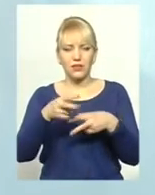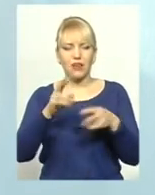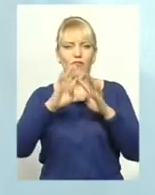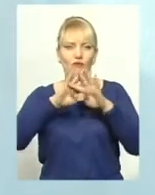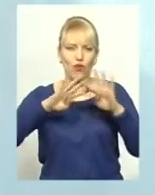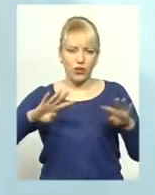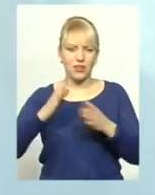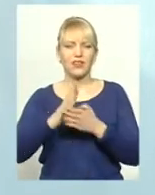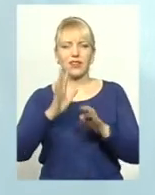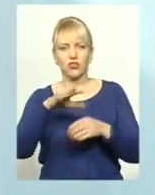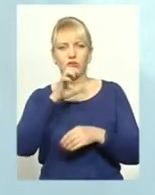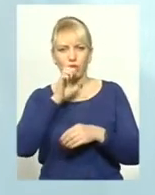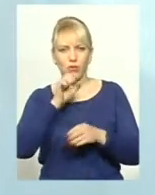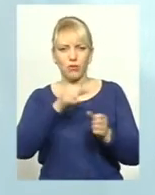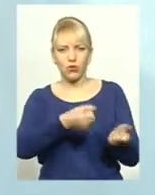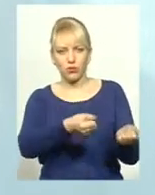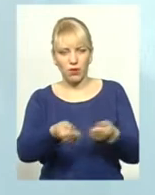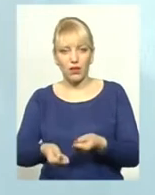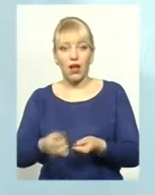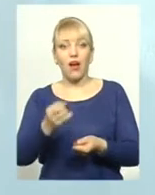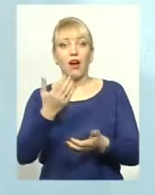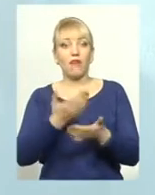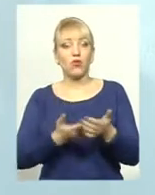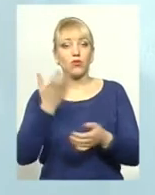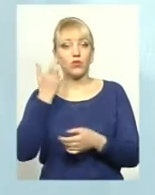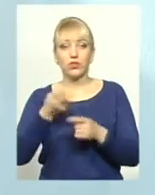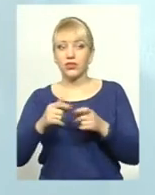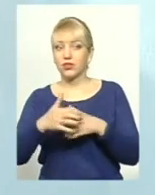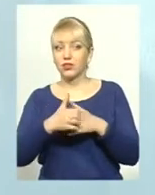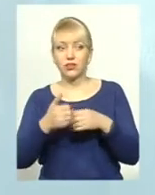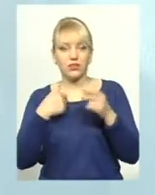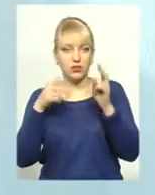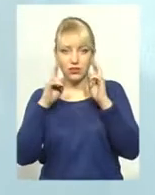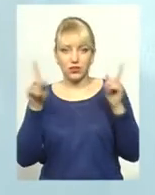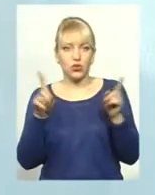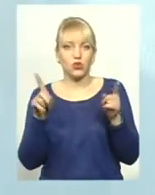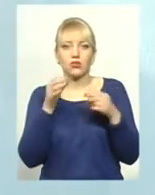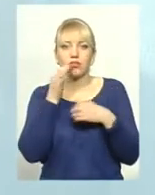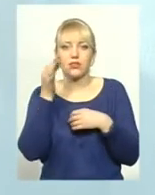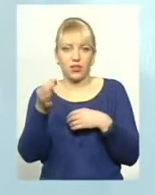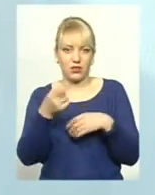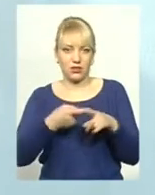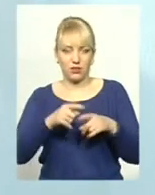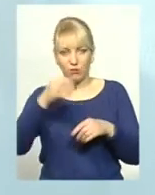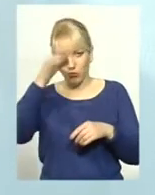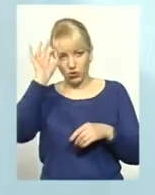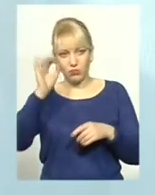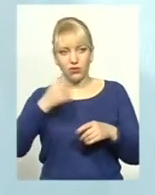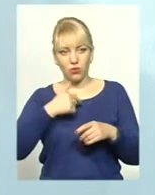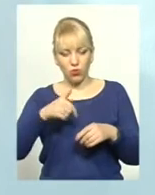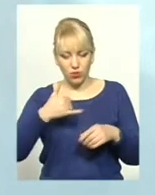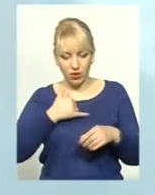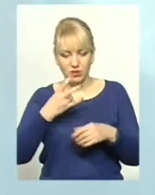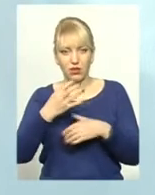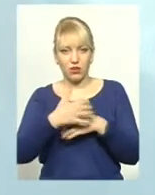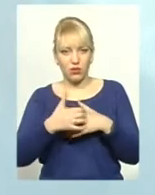потіснятися трошечки собак, якогось можна отримати. Ну, коли це кицька, то я просто навіть не знаю, що тим самим полісменам сказати. Вони везуть, вони кажуть, вона в нас в руках, ми